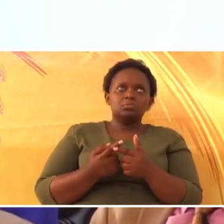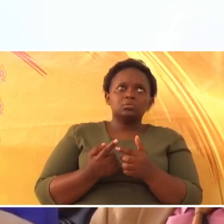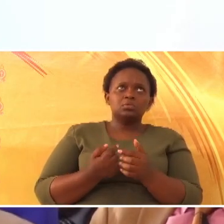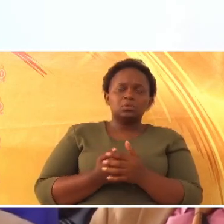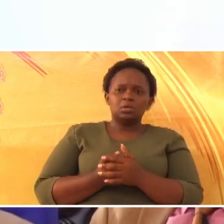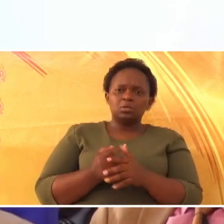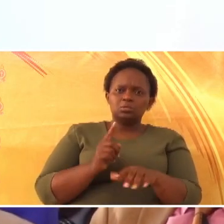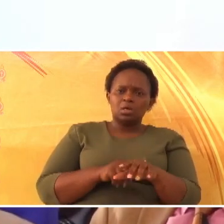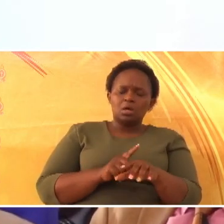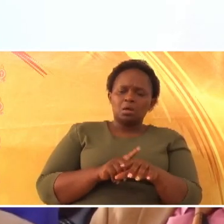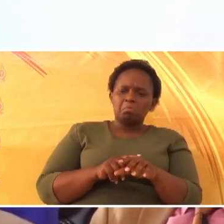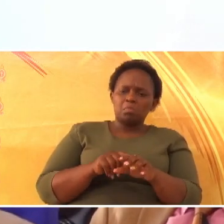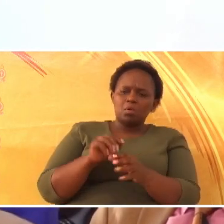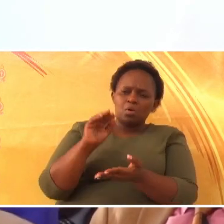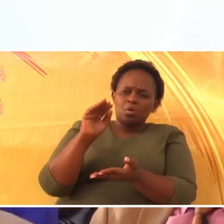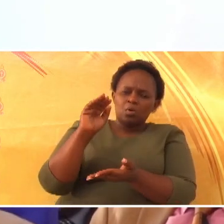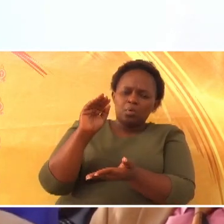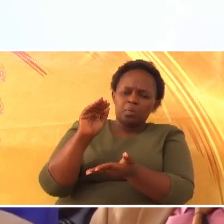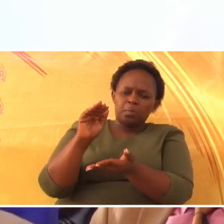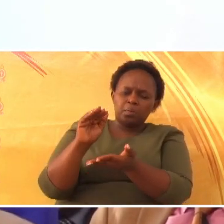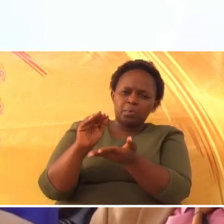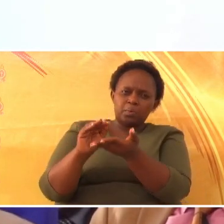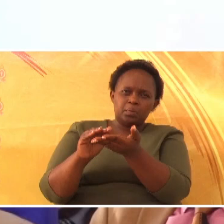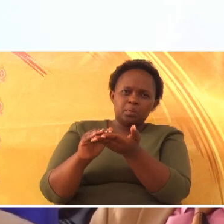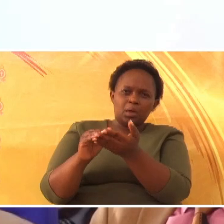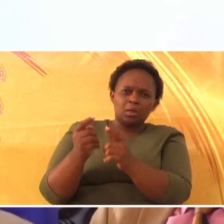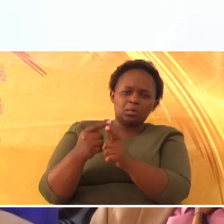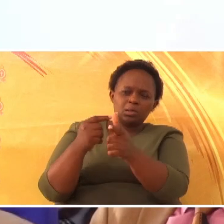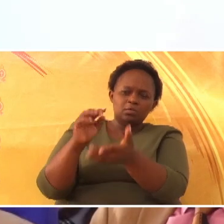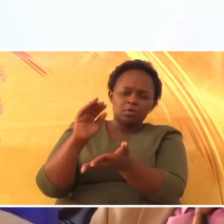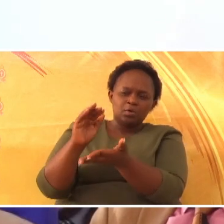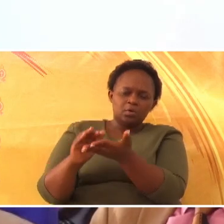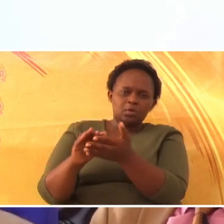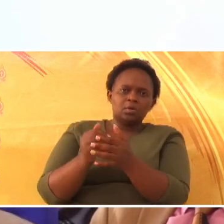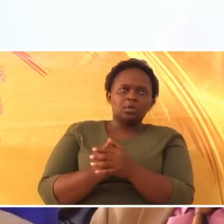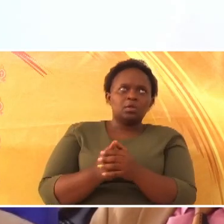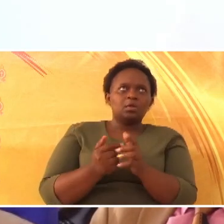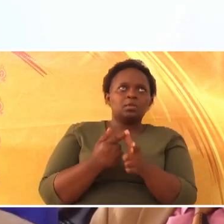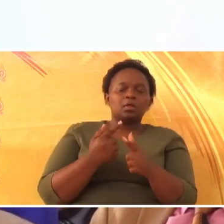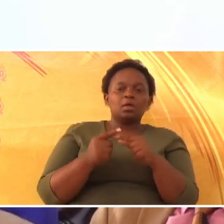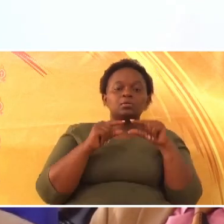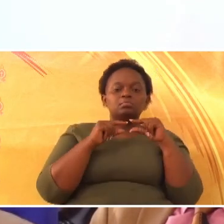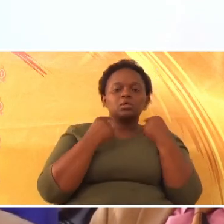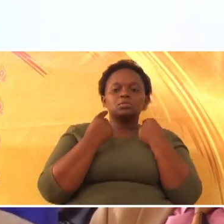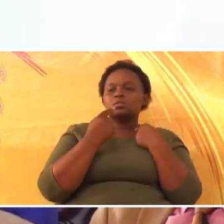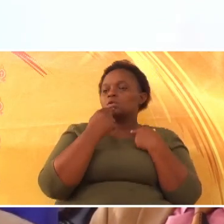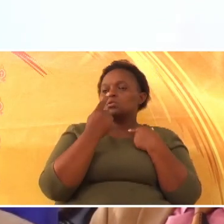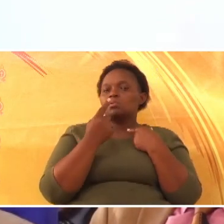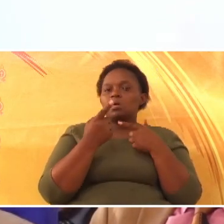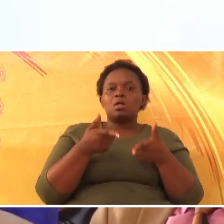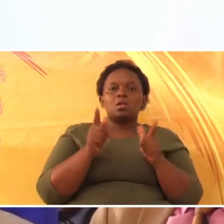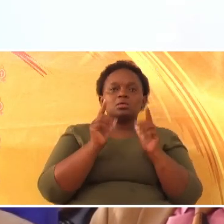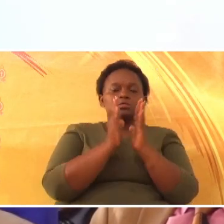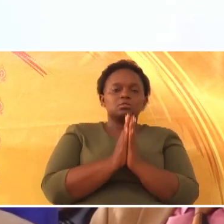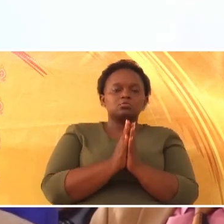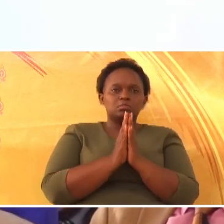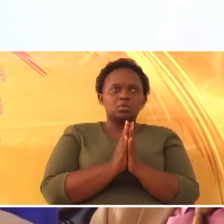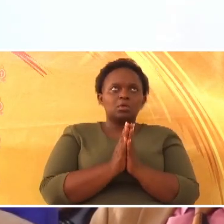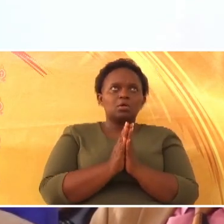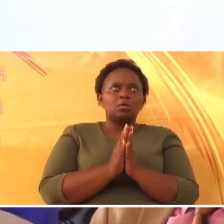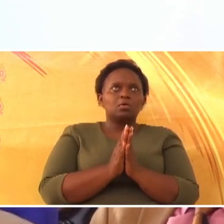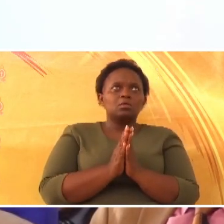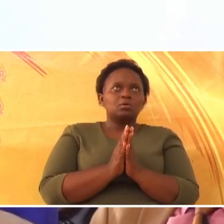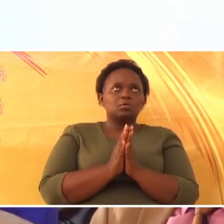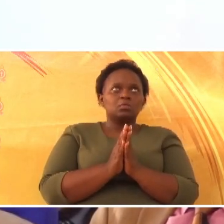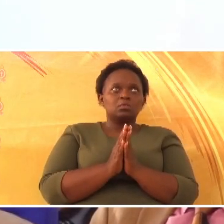Sasa ulipo zima, haba sasa mchungaji haka sema, sasa natuombe. Wakaomba,